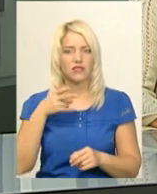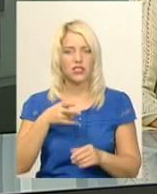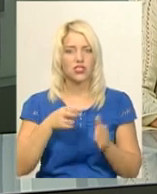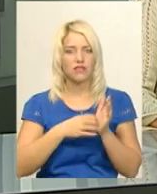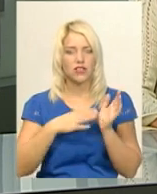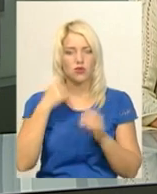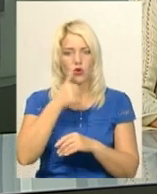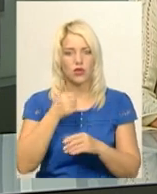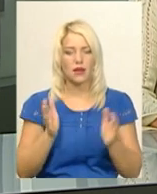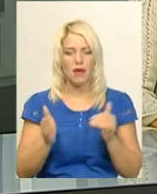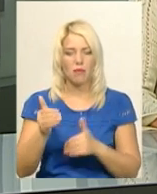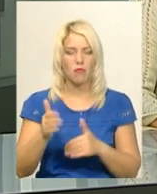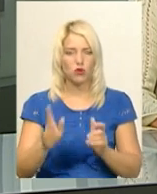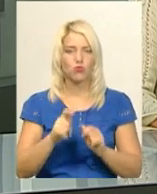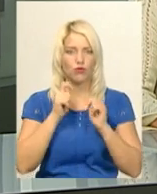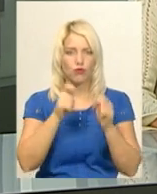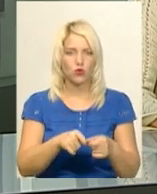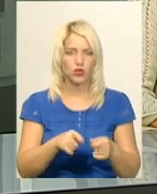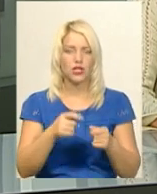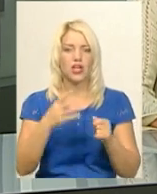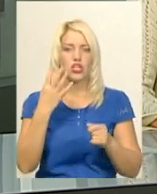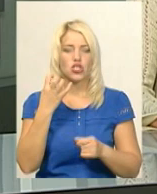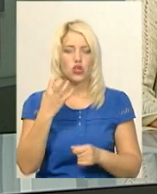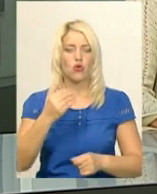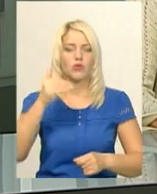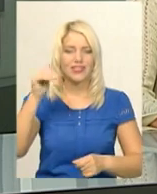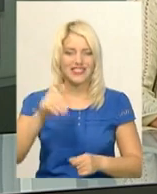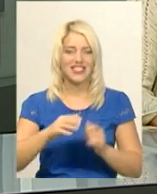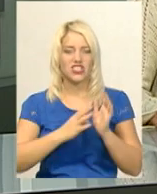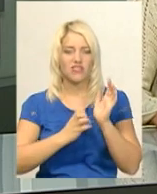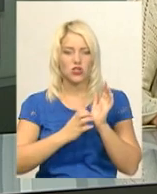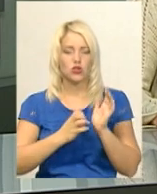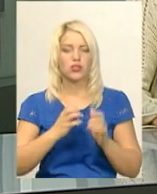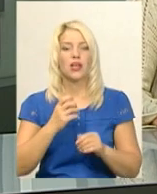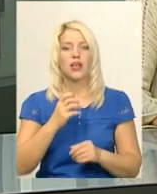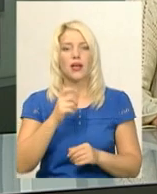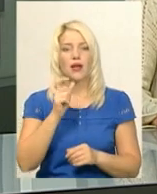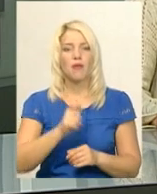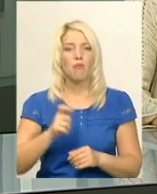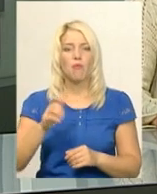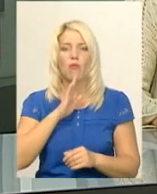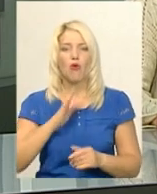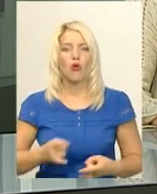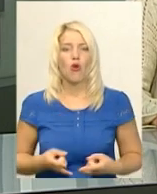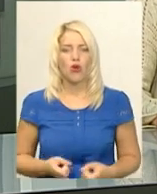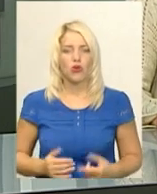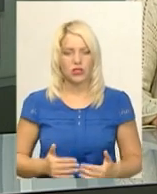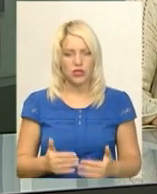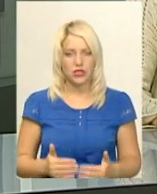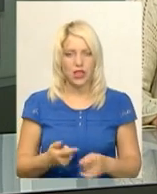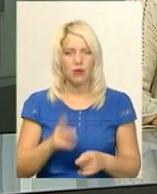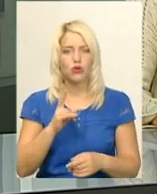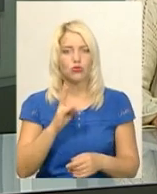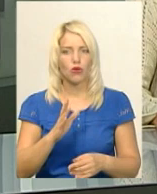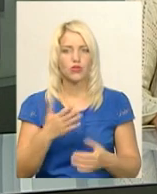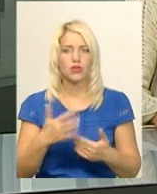бебі-бокси вручать 4 тисячам 900 породіль, які проживають на Хмельниччині. Видаватимуть пакунки малюка з дня